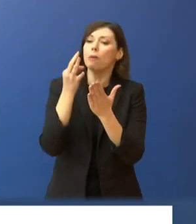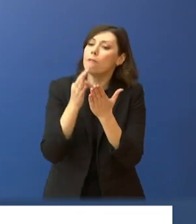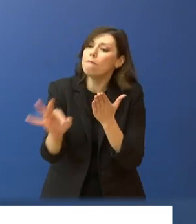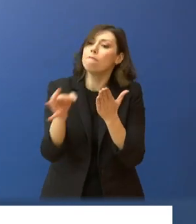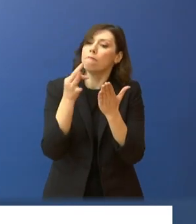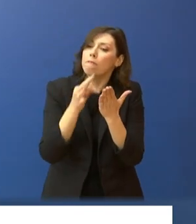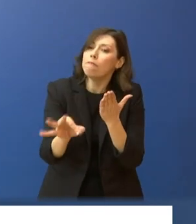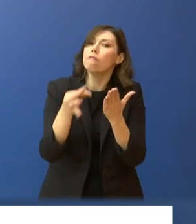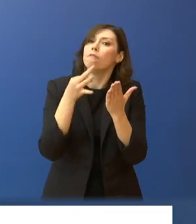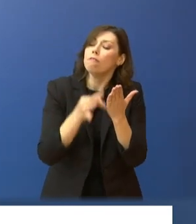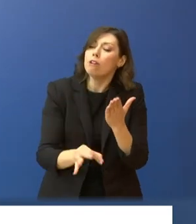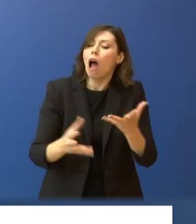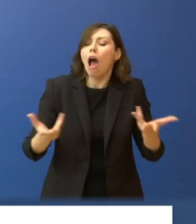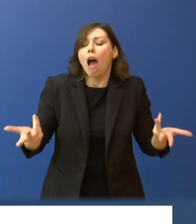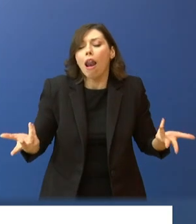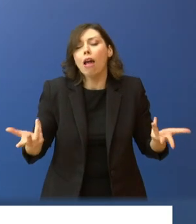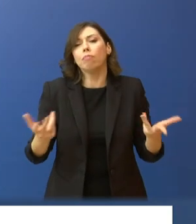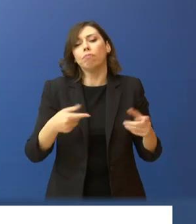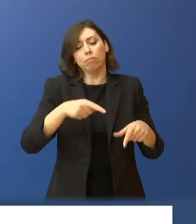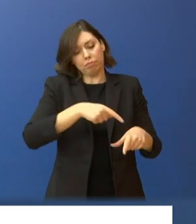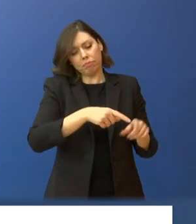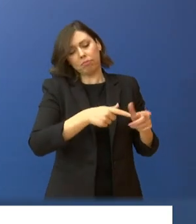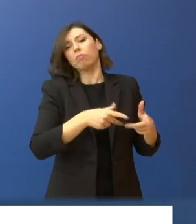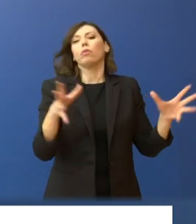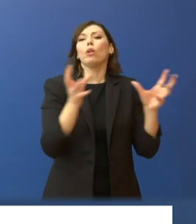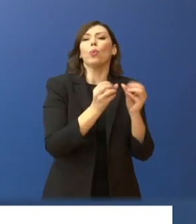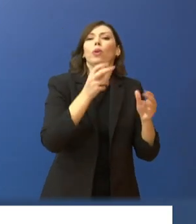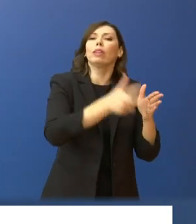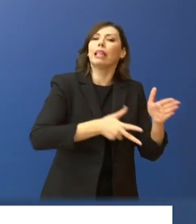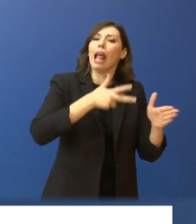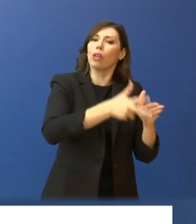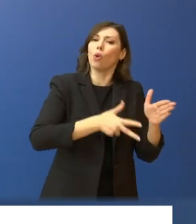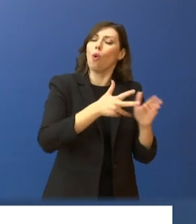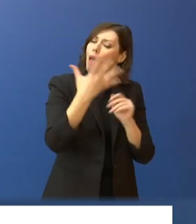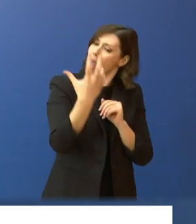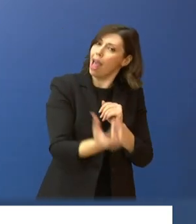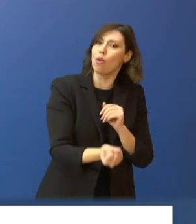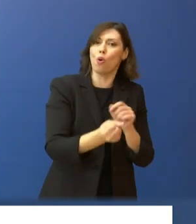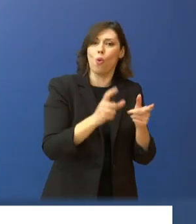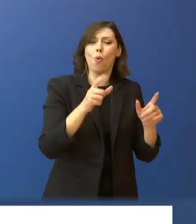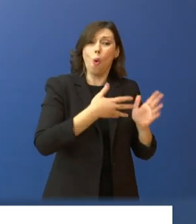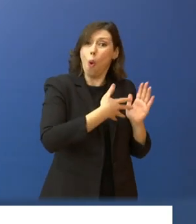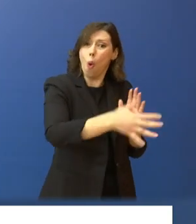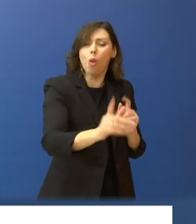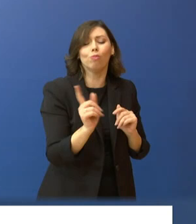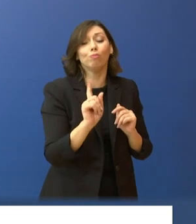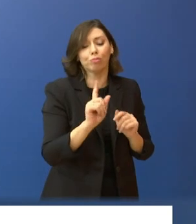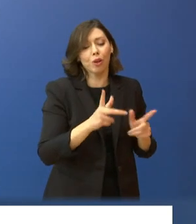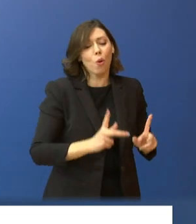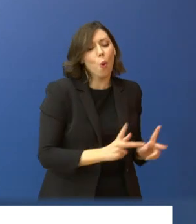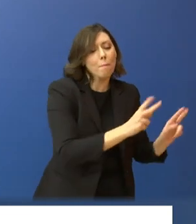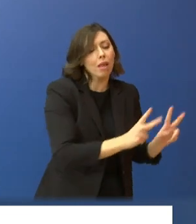υπάρχουν συστήματα ασφαλείας που ακόμα και έναν ανθρώπινο λάθος δεν θα το άφηναν να εξελιχθεί σε τέτοια τραγωδία.